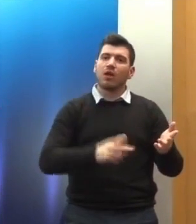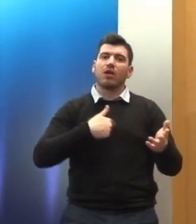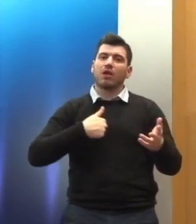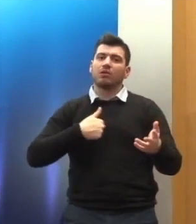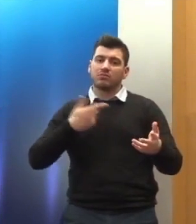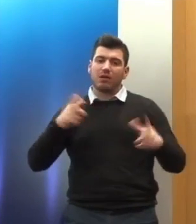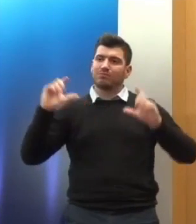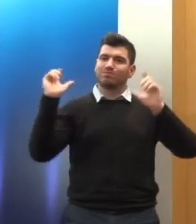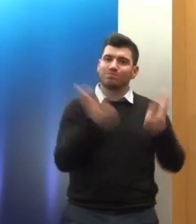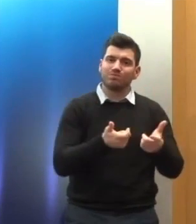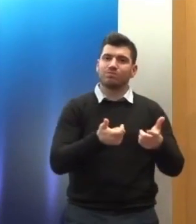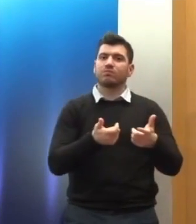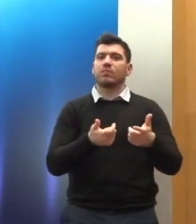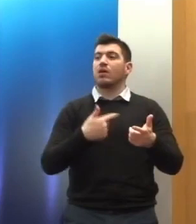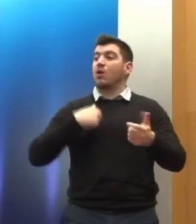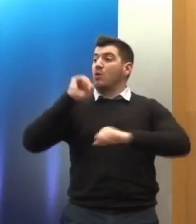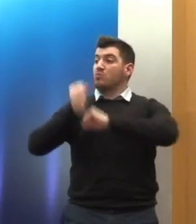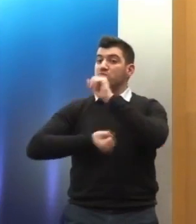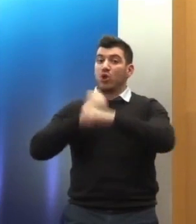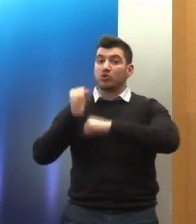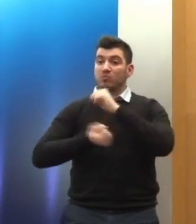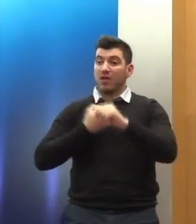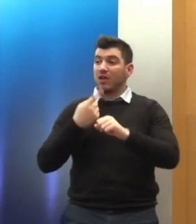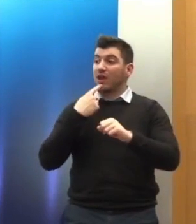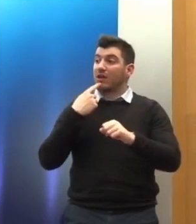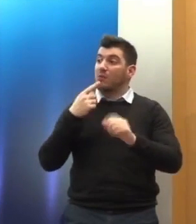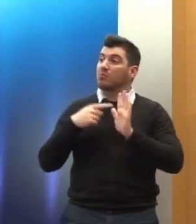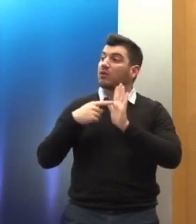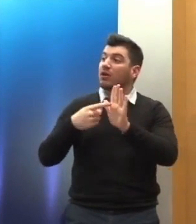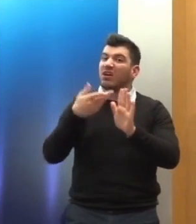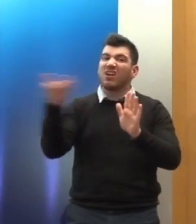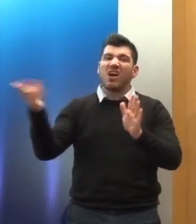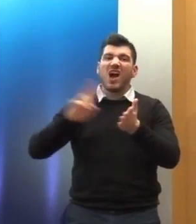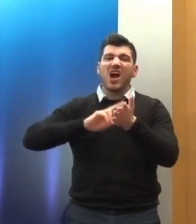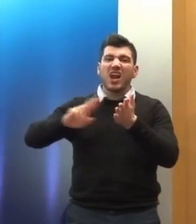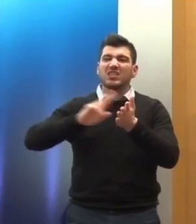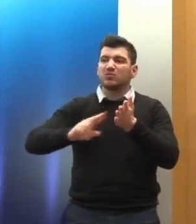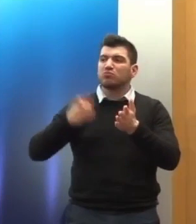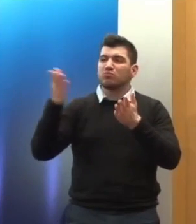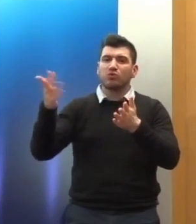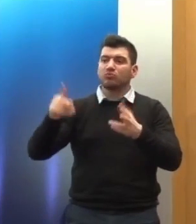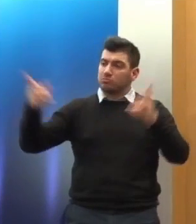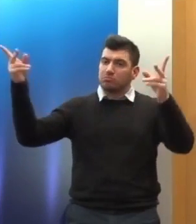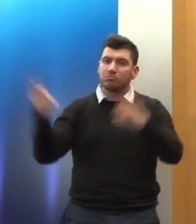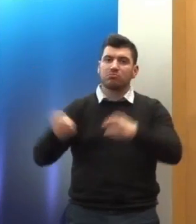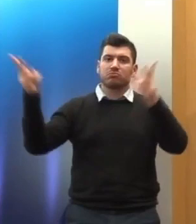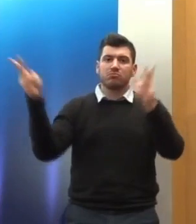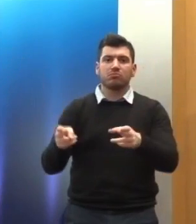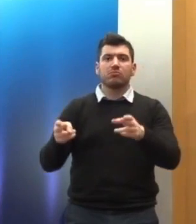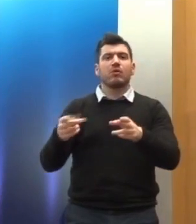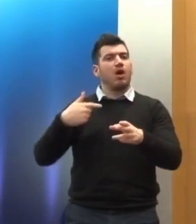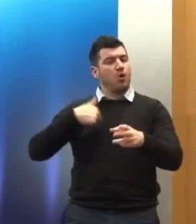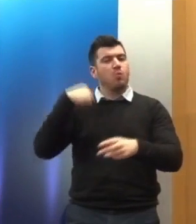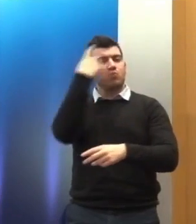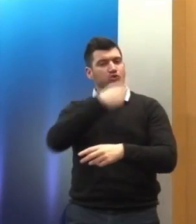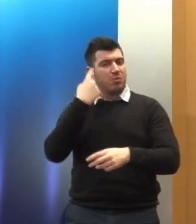στην προσπάθειά μας να αναδείξουμε το ζήτημα της ρητορικής του μίσους υπό πολύ δύσκολες συνθήκες. Και πρέπει να σας πω ότι και προσωπικά δοκίμασα